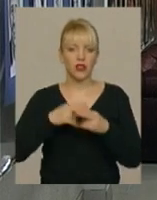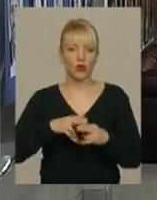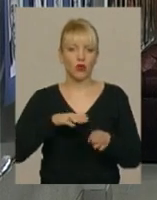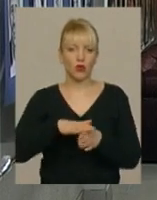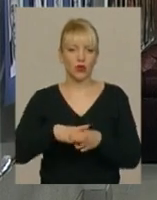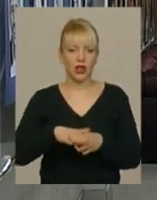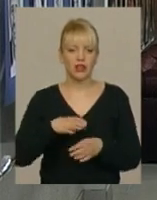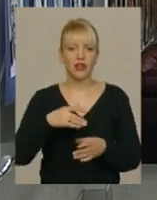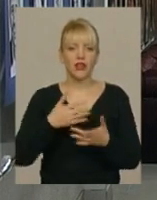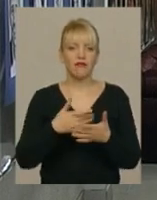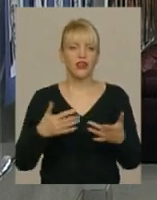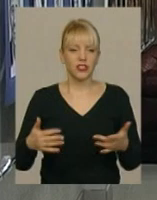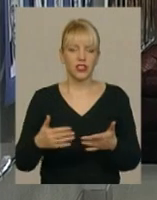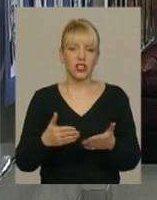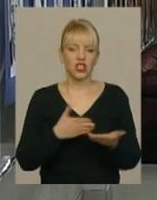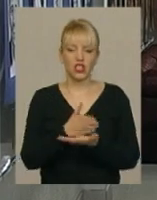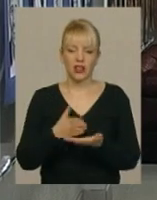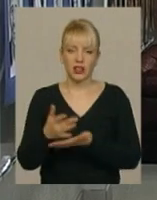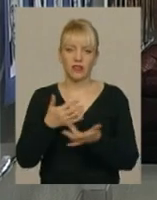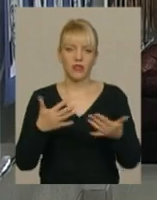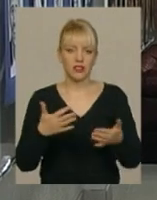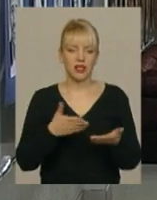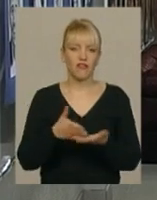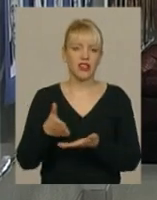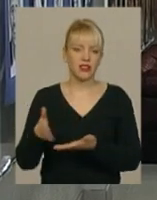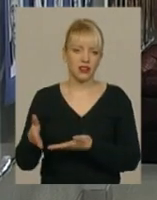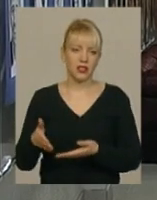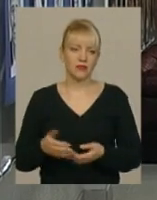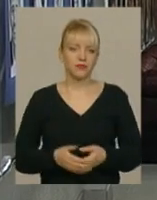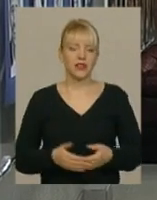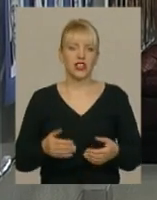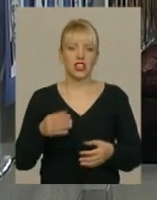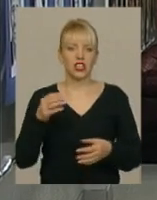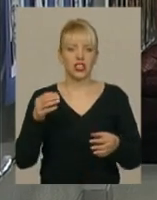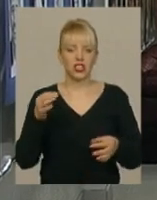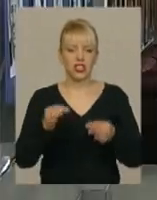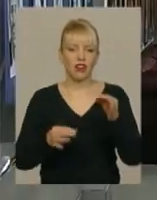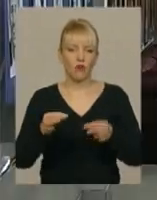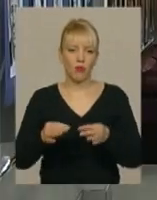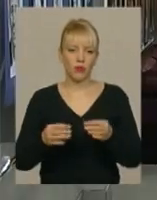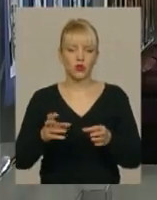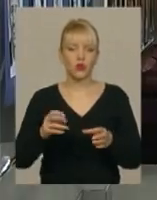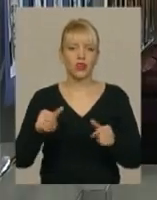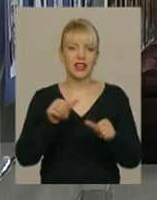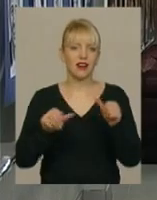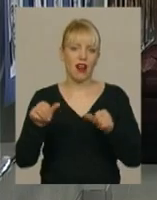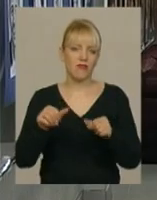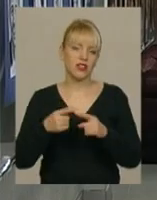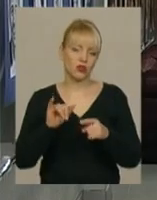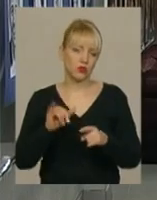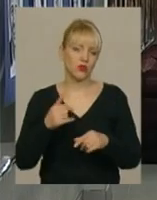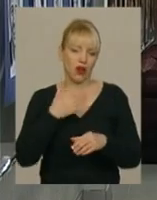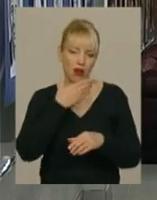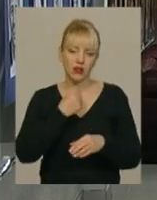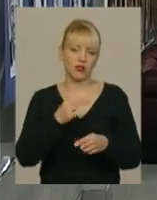виконання в різних жанрах і в різних видах живопису, графіки. Дуже гарний рівень робіт, і хлопці